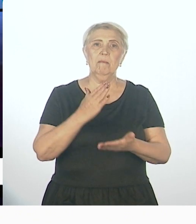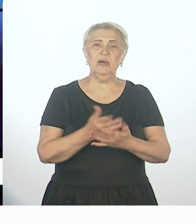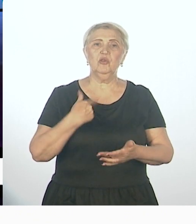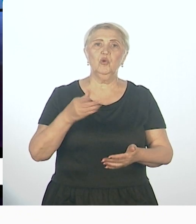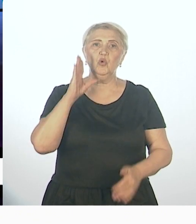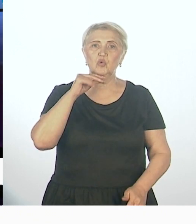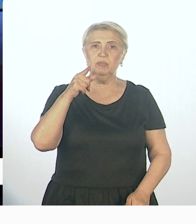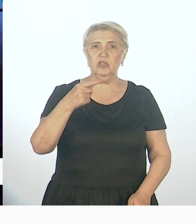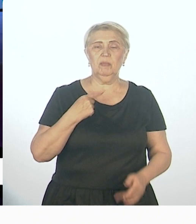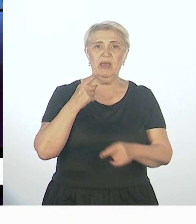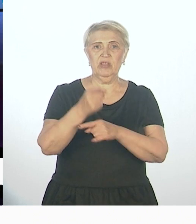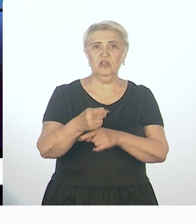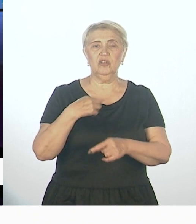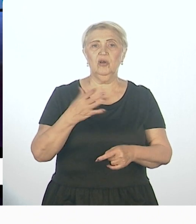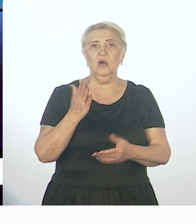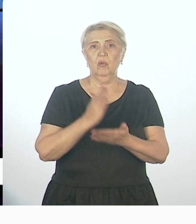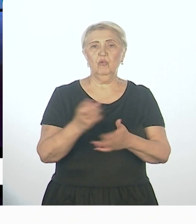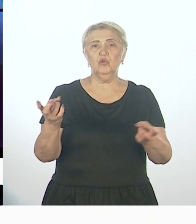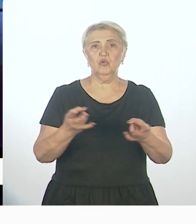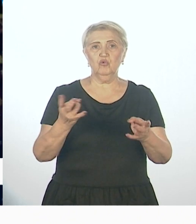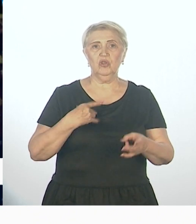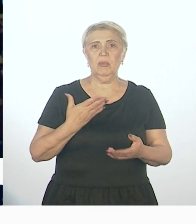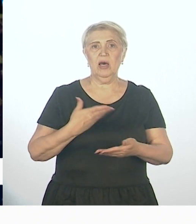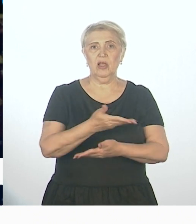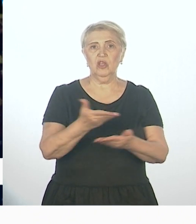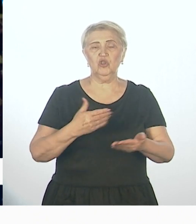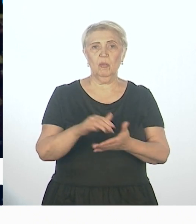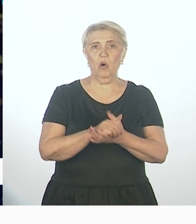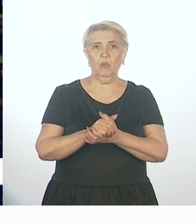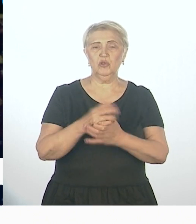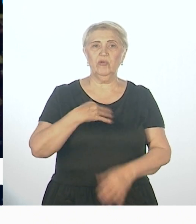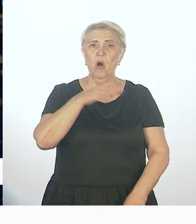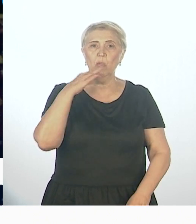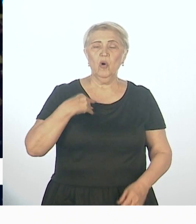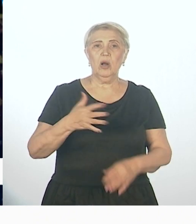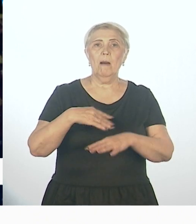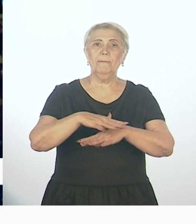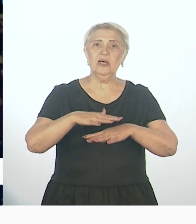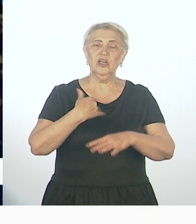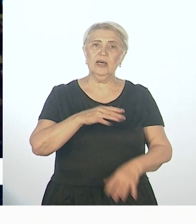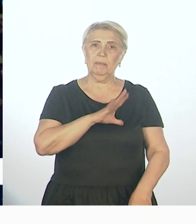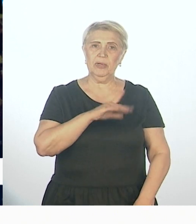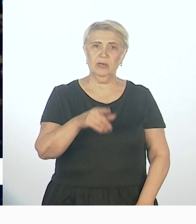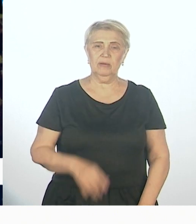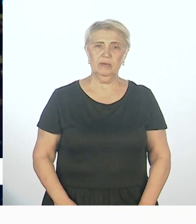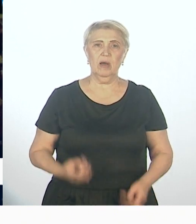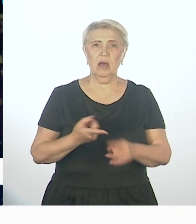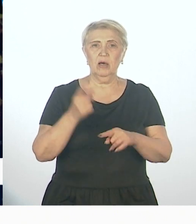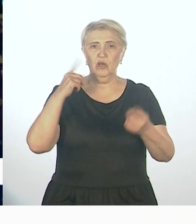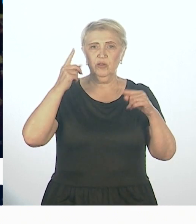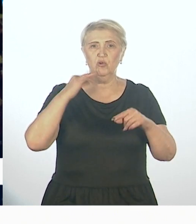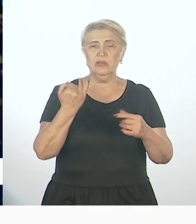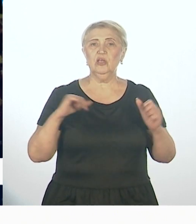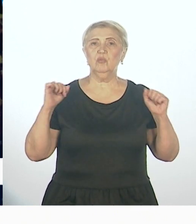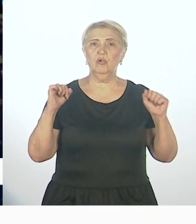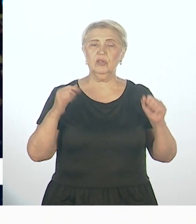и в дальнейшем быть максимально интегрированным наше общество. Слушайте, много площадок действительно было, и творчество, и спорт, и все-все